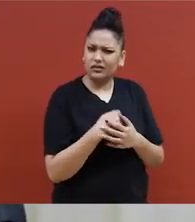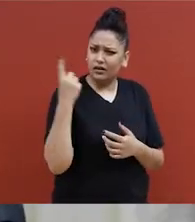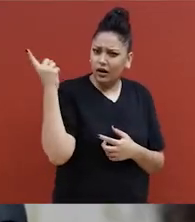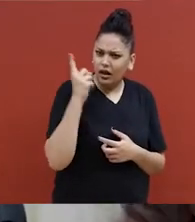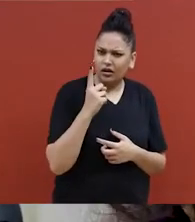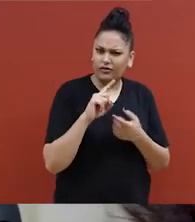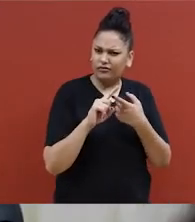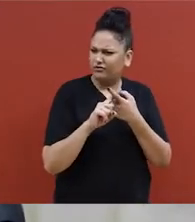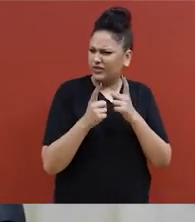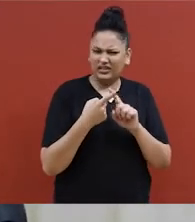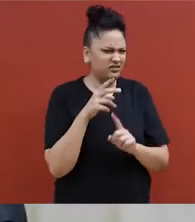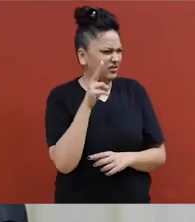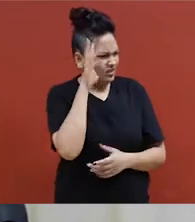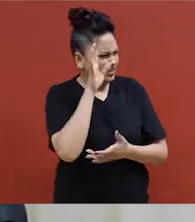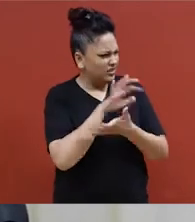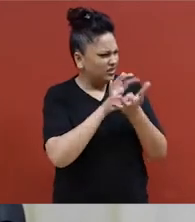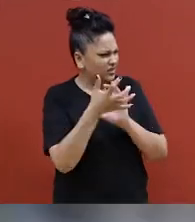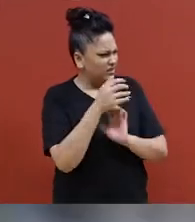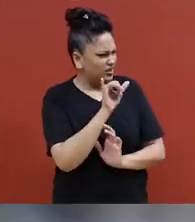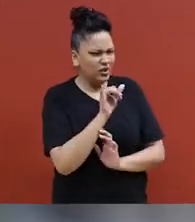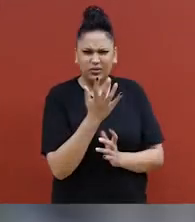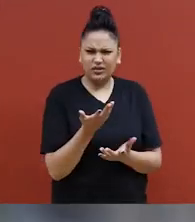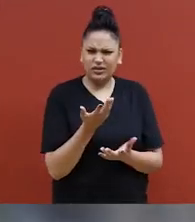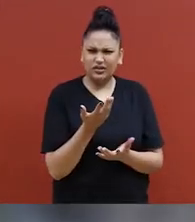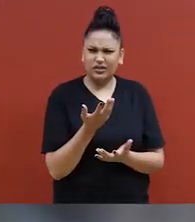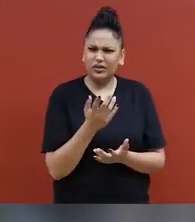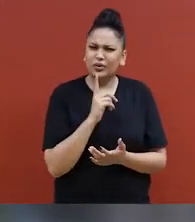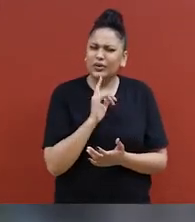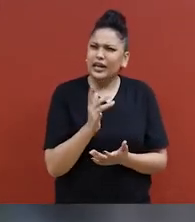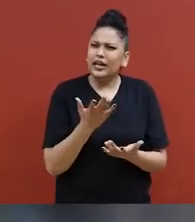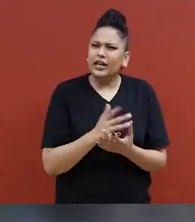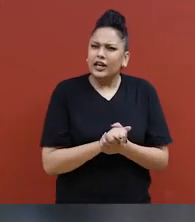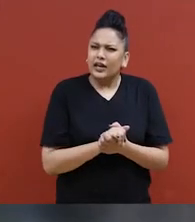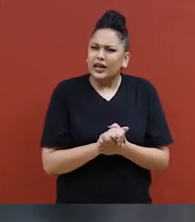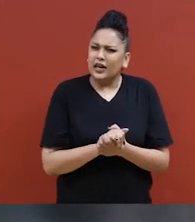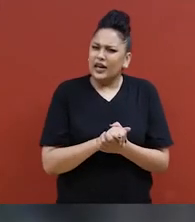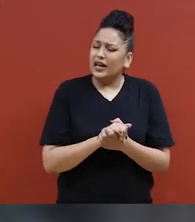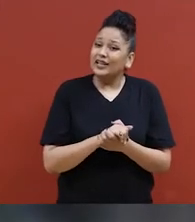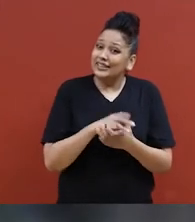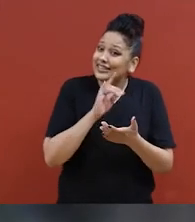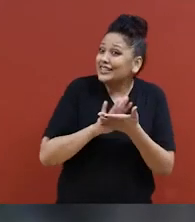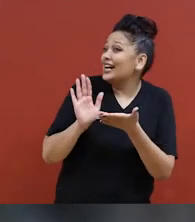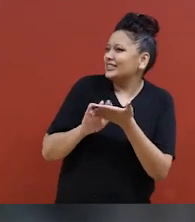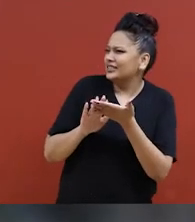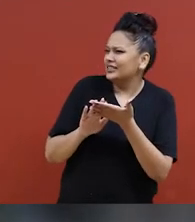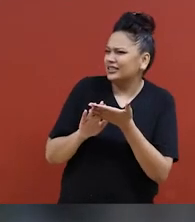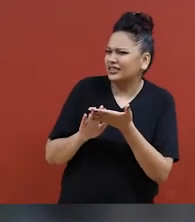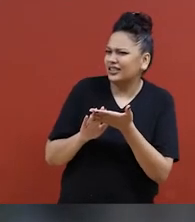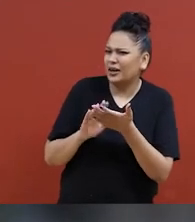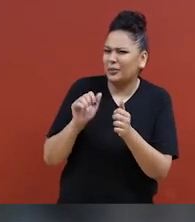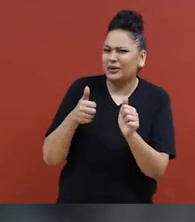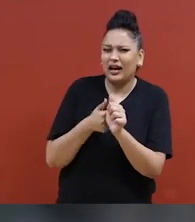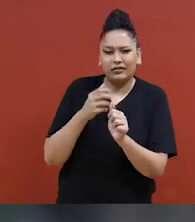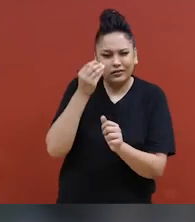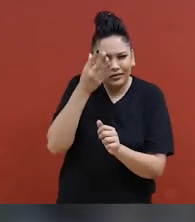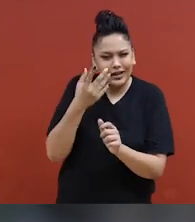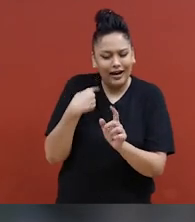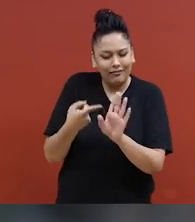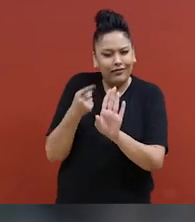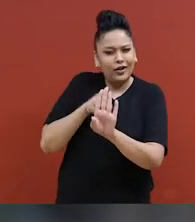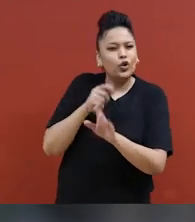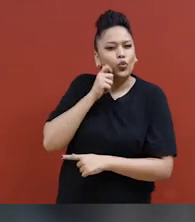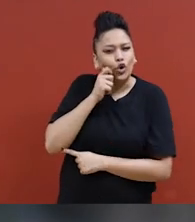Et l'amie avec qui j'étais, elle aussi était un peu confuse parce que c'était vraiment déplacé. C'était un compliment